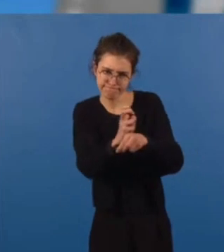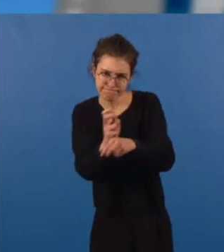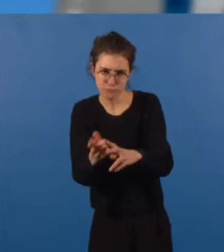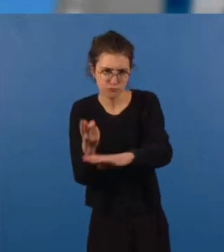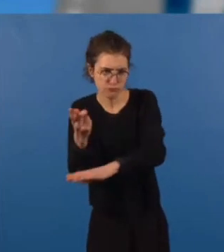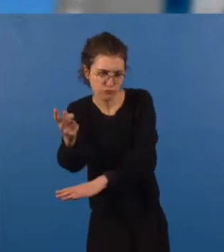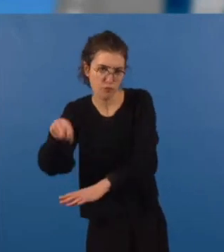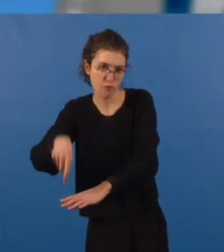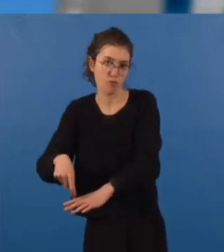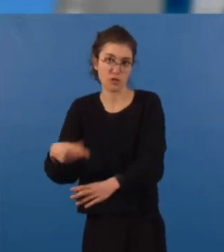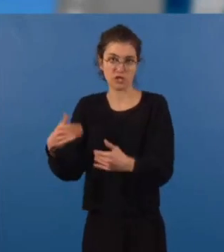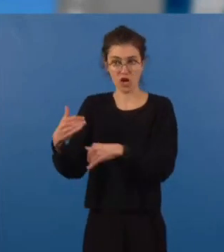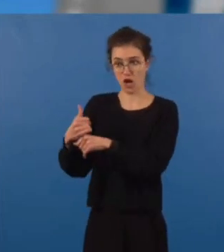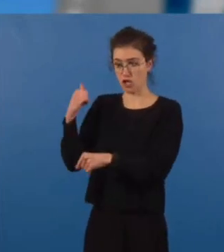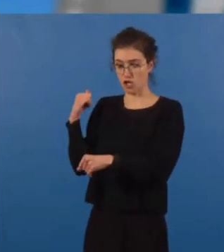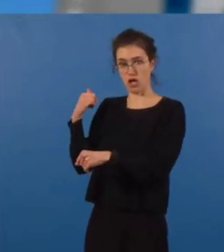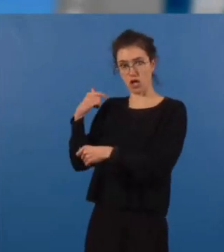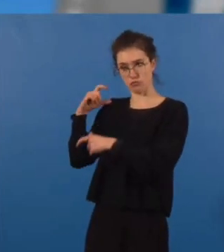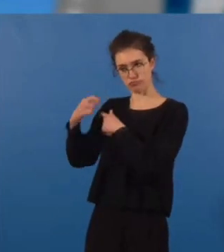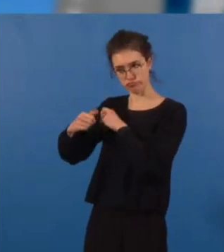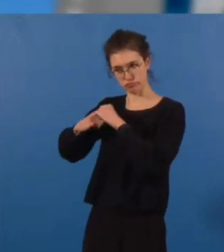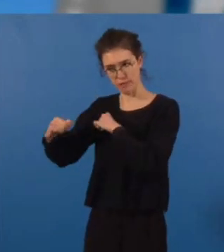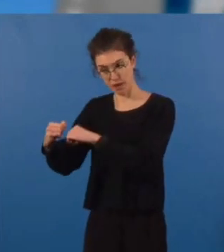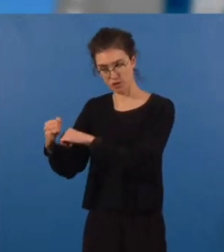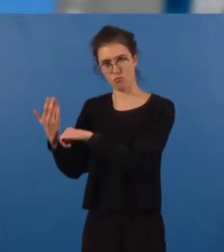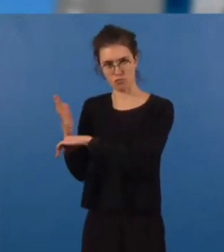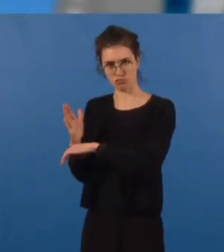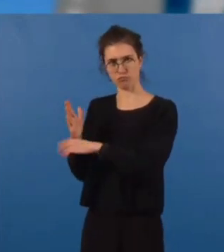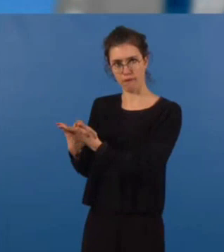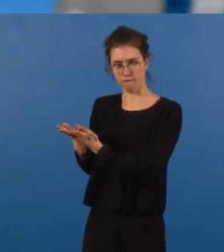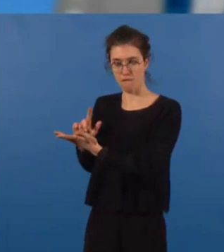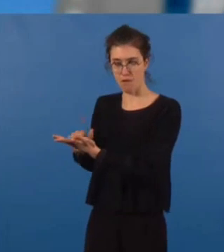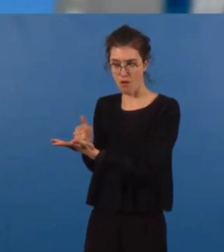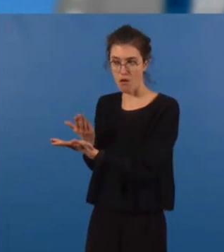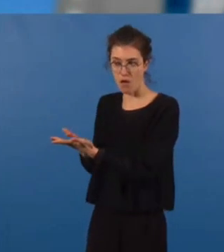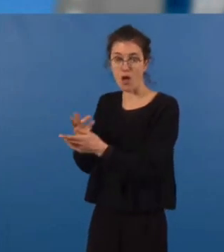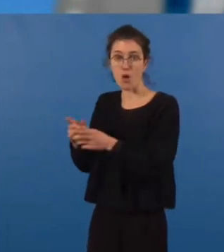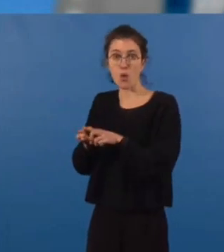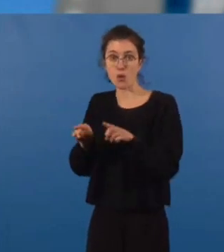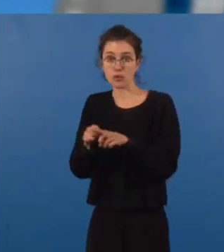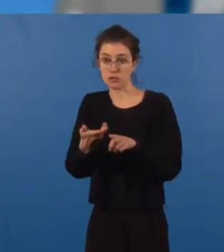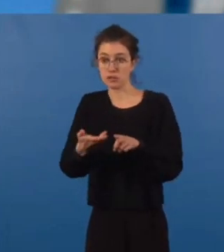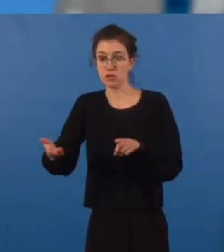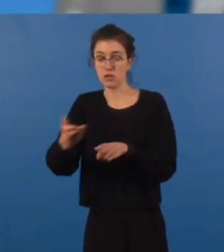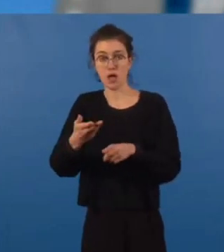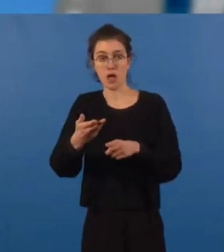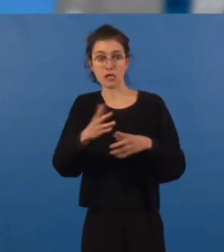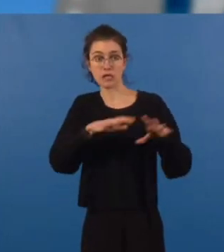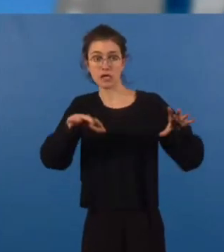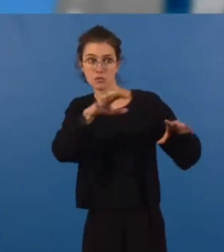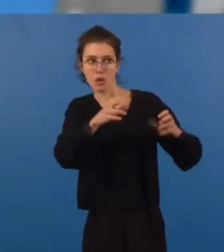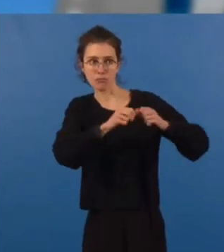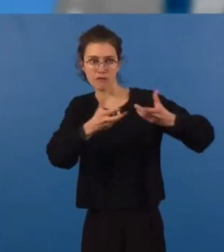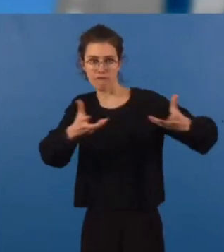démarche. Nous approuvons aussi les projets concernant le développement de la production d'énergie renouvelable sur le territoire, avec en